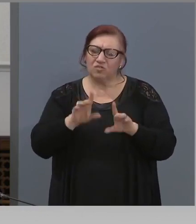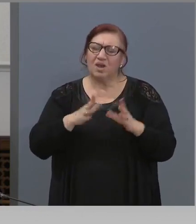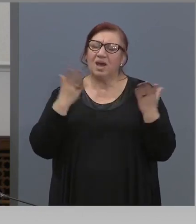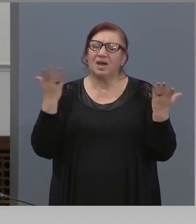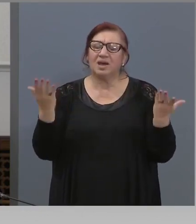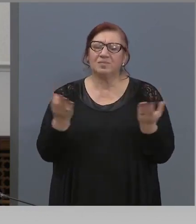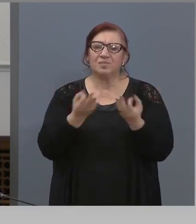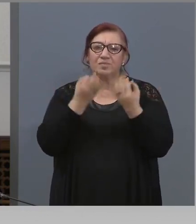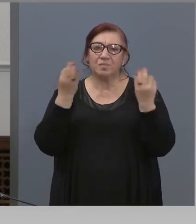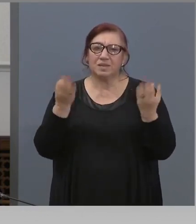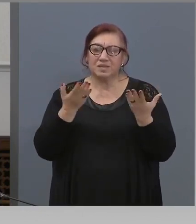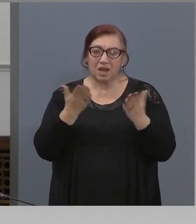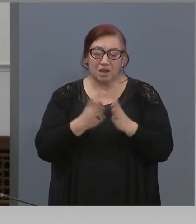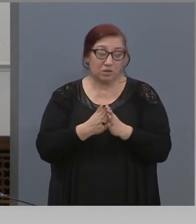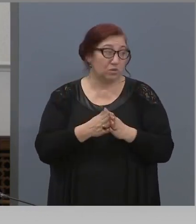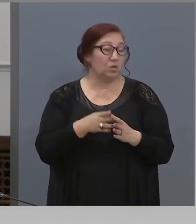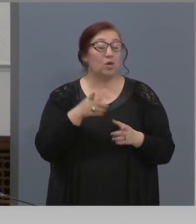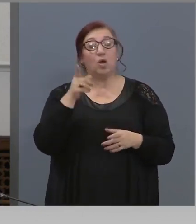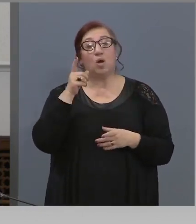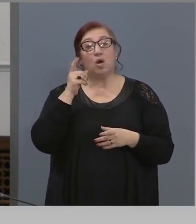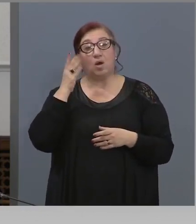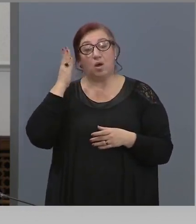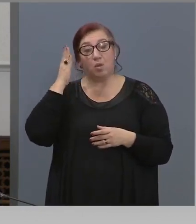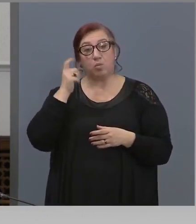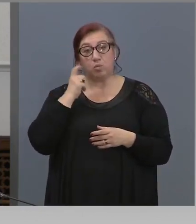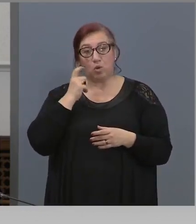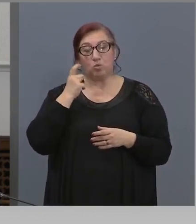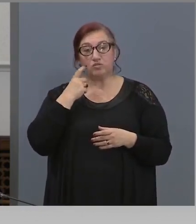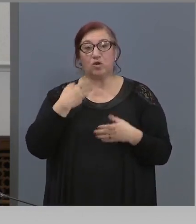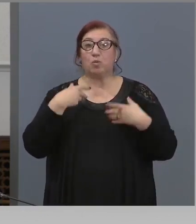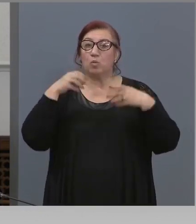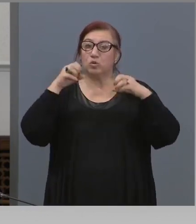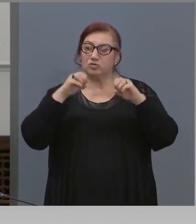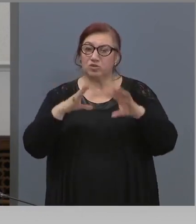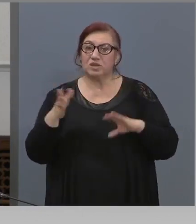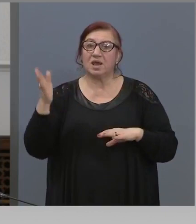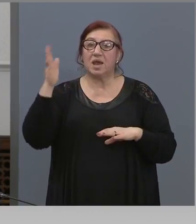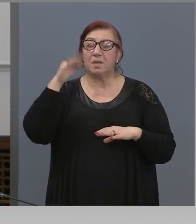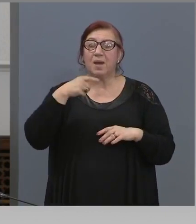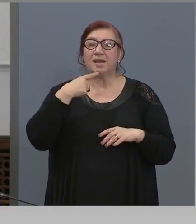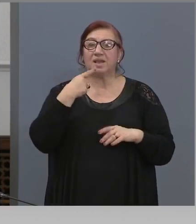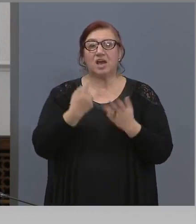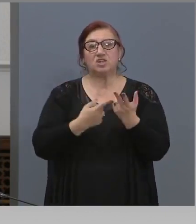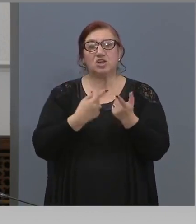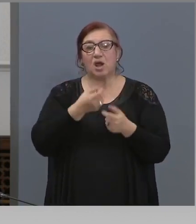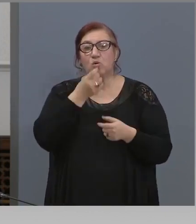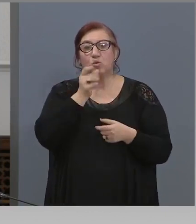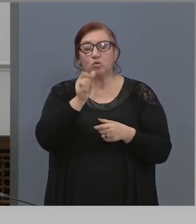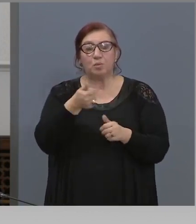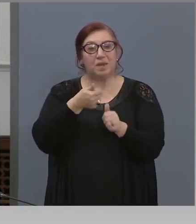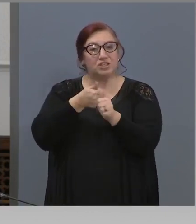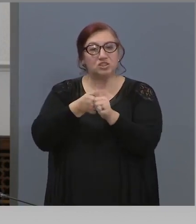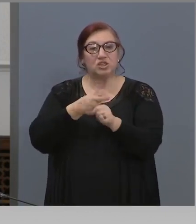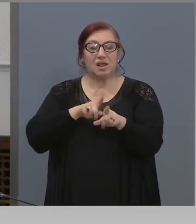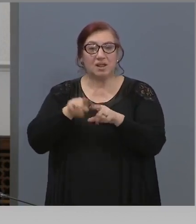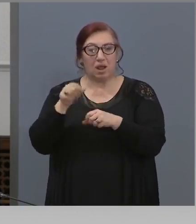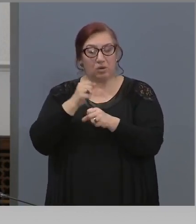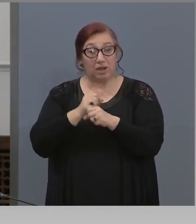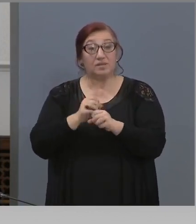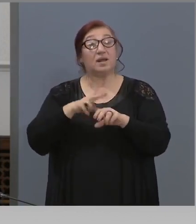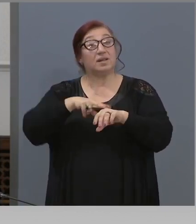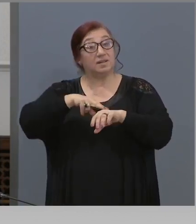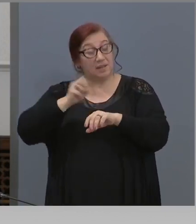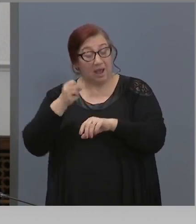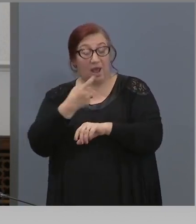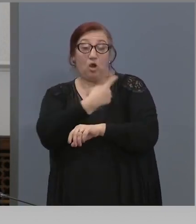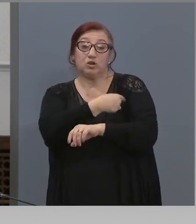Ако ми позволите пак да кажа ви няколко думи в защите на колегите, да, от медицинска гледна точка е така